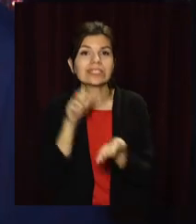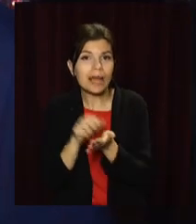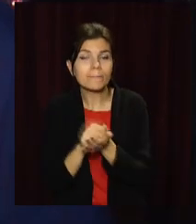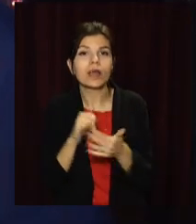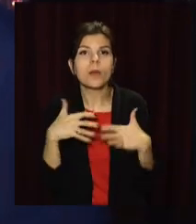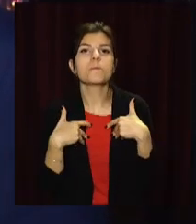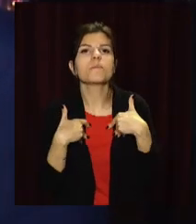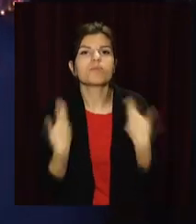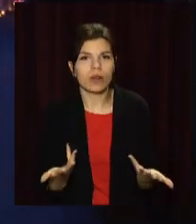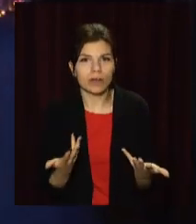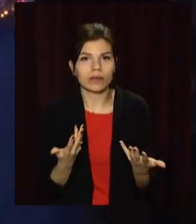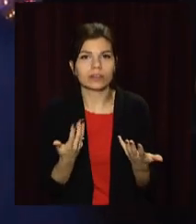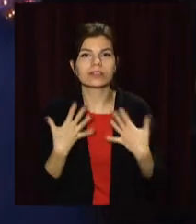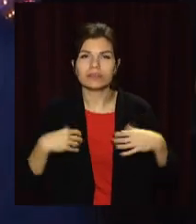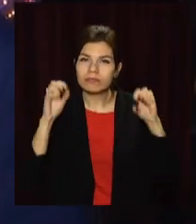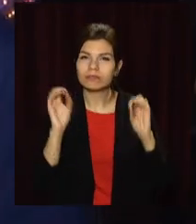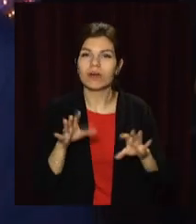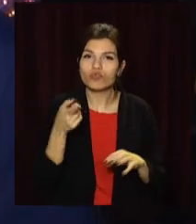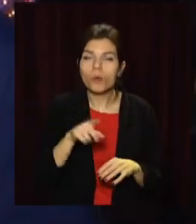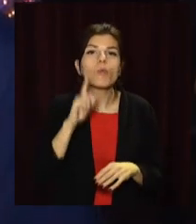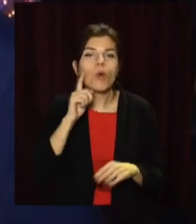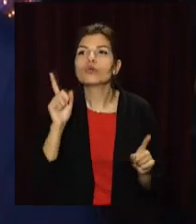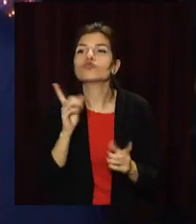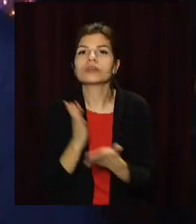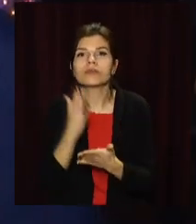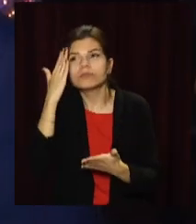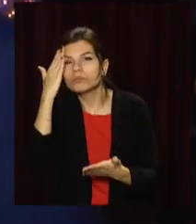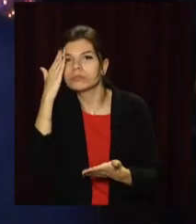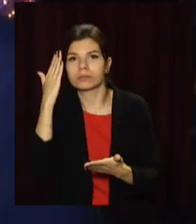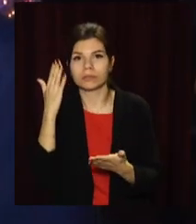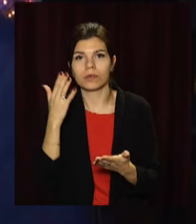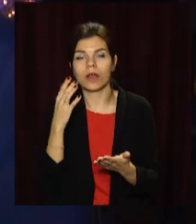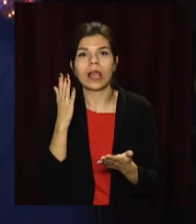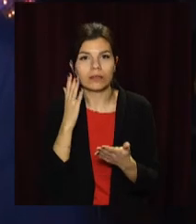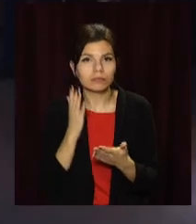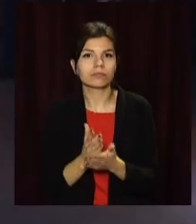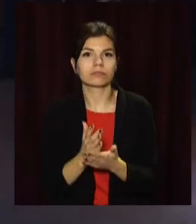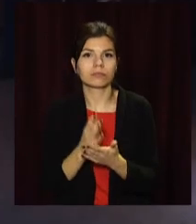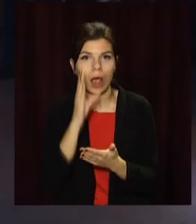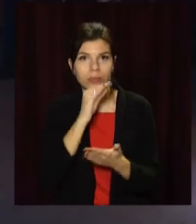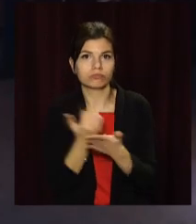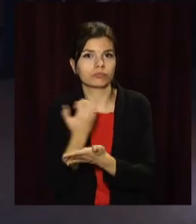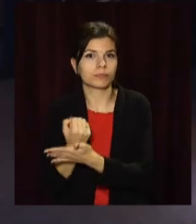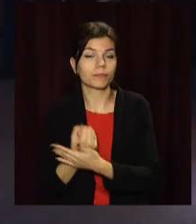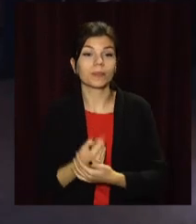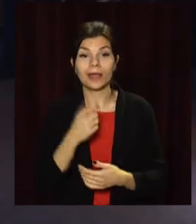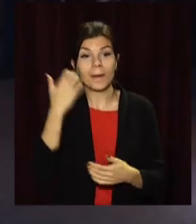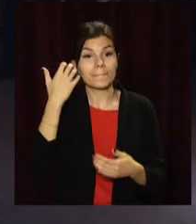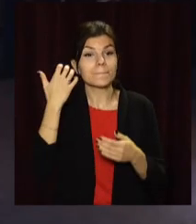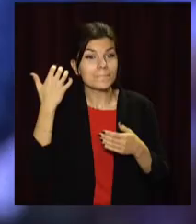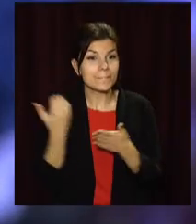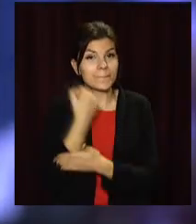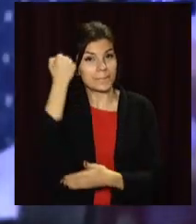тому, до чого у молоді є натхнення і є здатності. Переможцями, лауреатами та